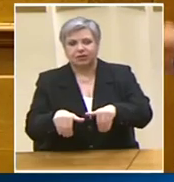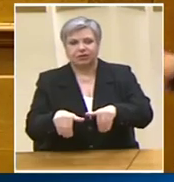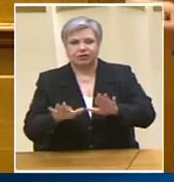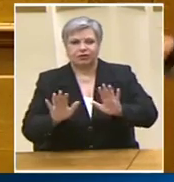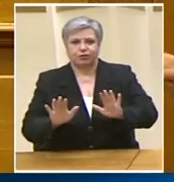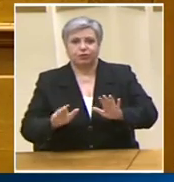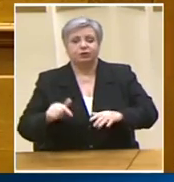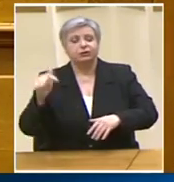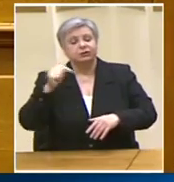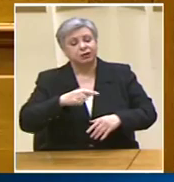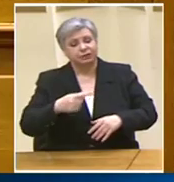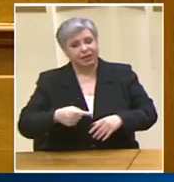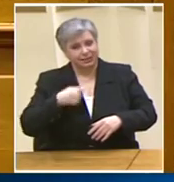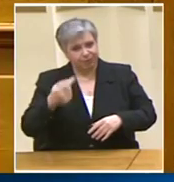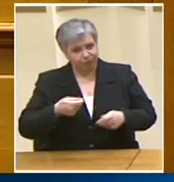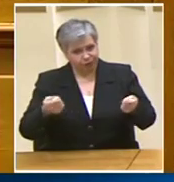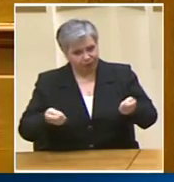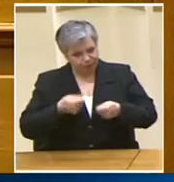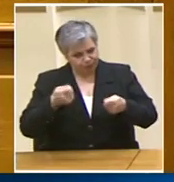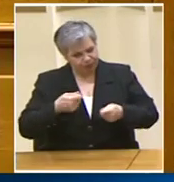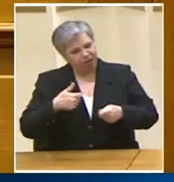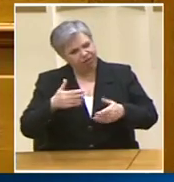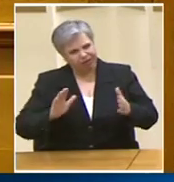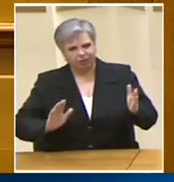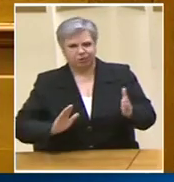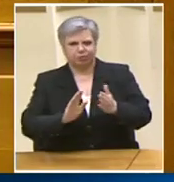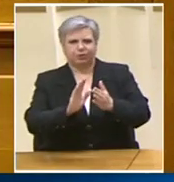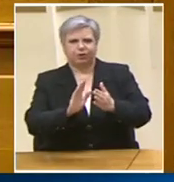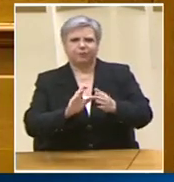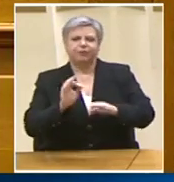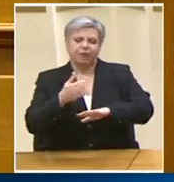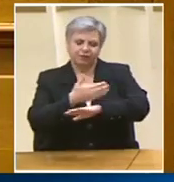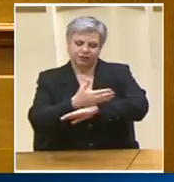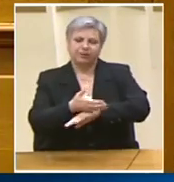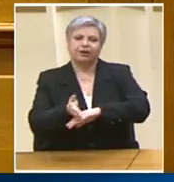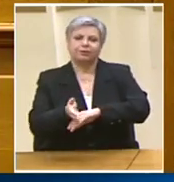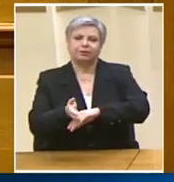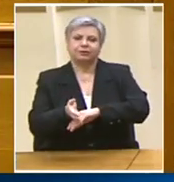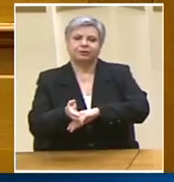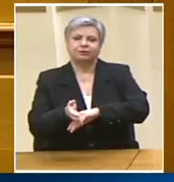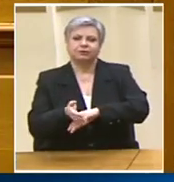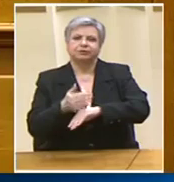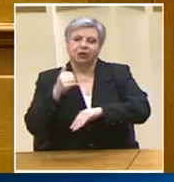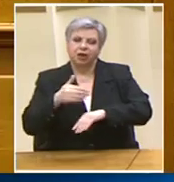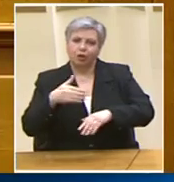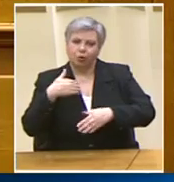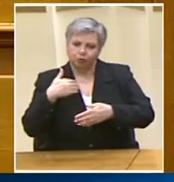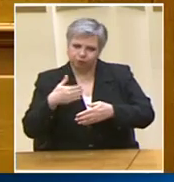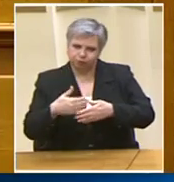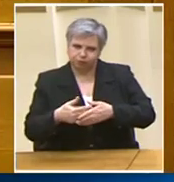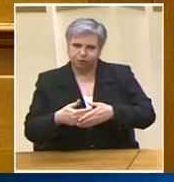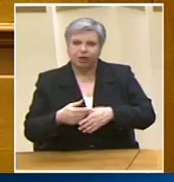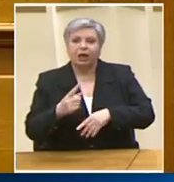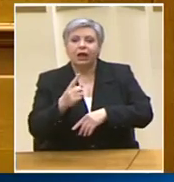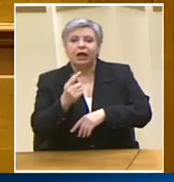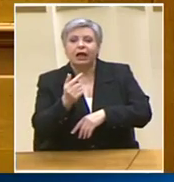συμπεριφορά θα τη βρείτε μπροστά σας κλείνω κ. Πρόεδρε γιατί με ακριγόρησα δύο μόνο λεπτά θέλω, ένα μισή λεπτό με προλάβατε